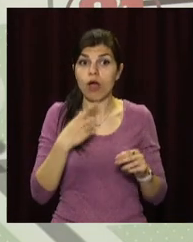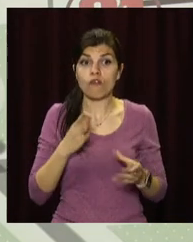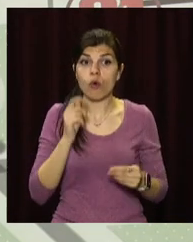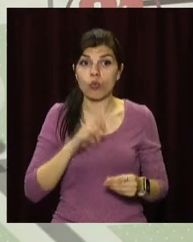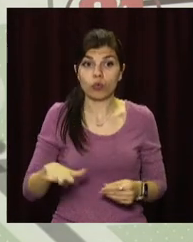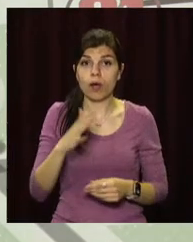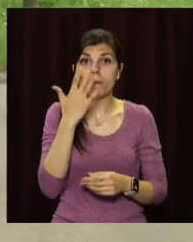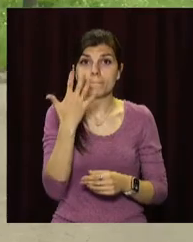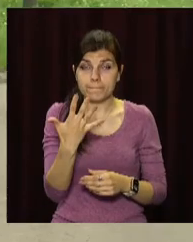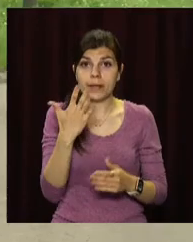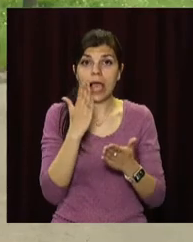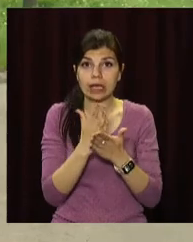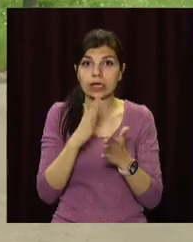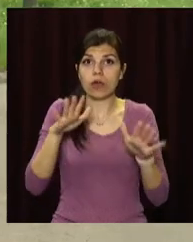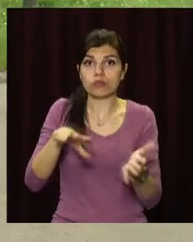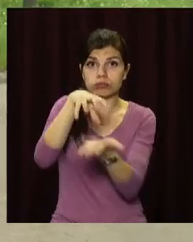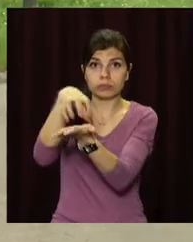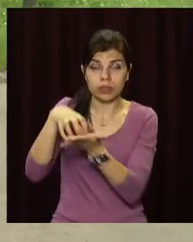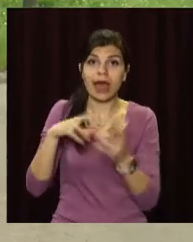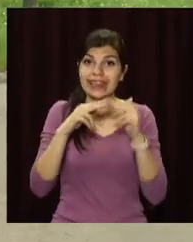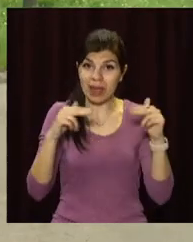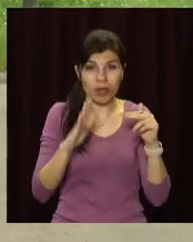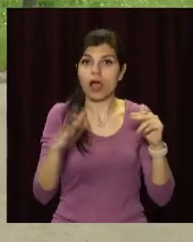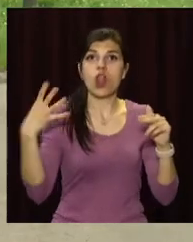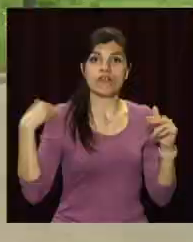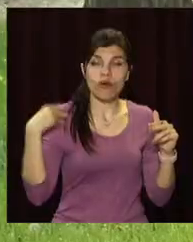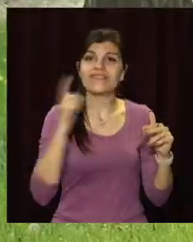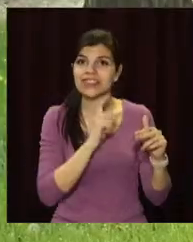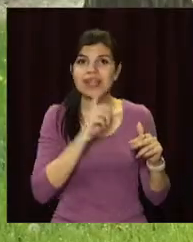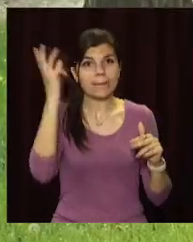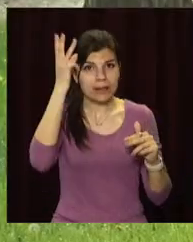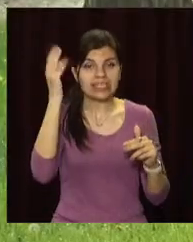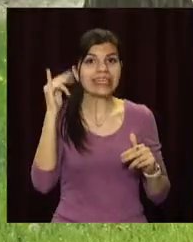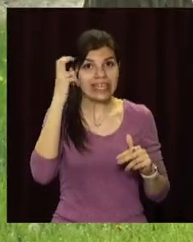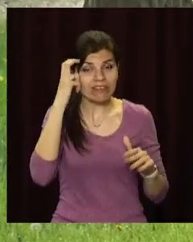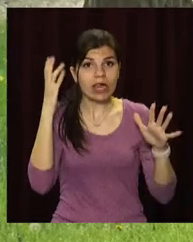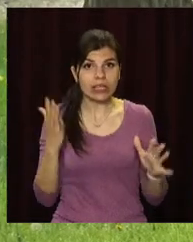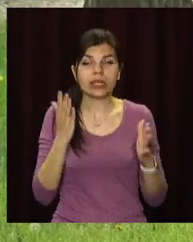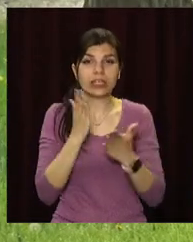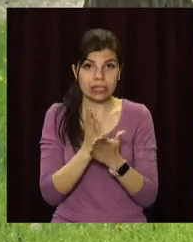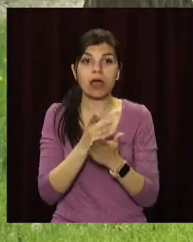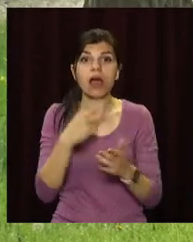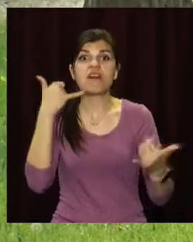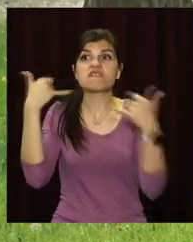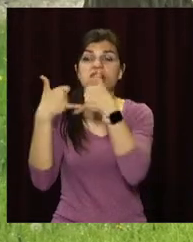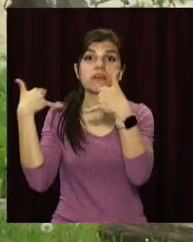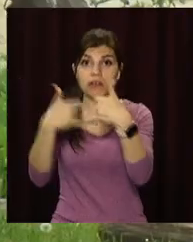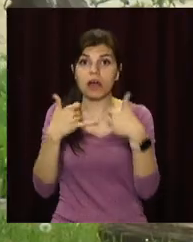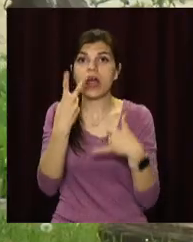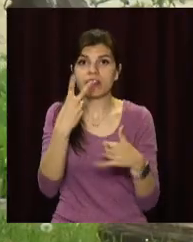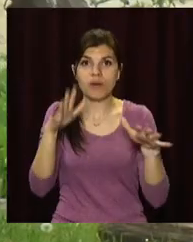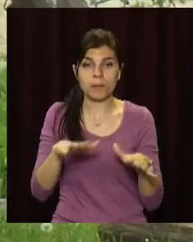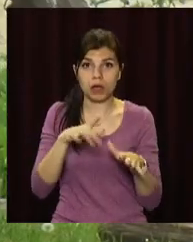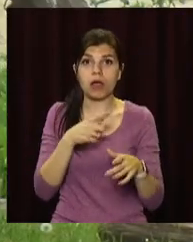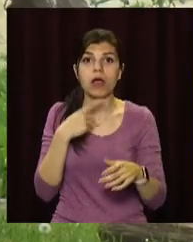-психіатричних експертиз. Крім Дніпра, працюють у Львові, Вінниці, Хмельницькому та Києві. Ми телефоном сконтактували з двома з них. Керівники закладів кажуть,